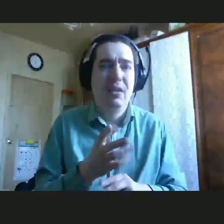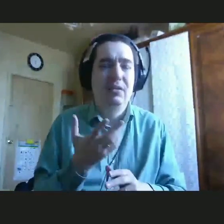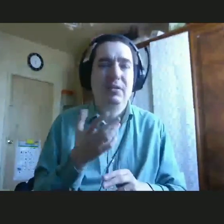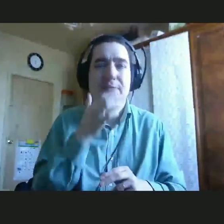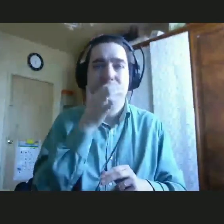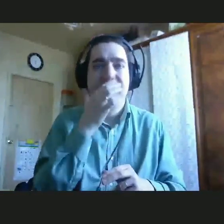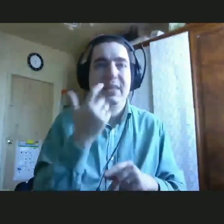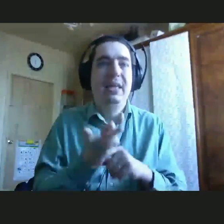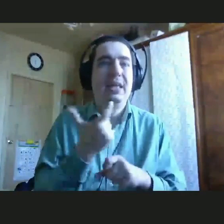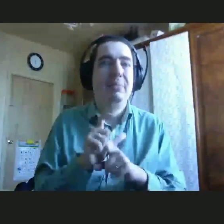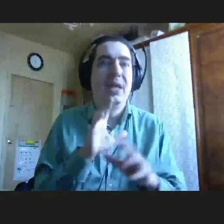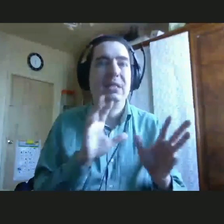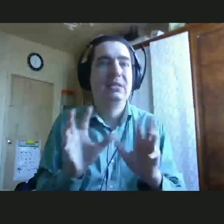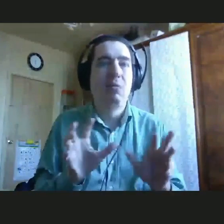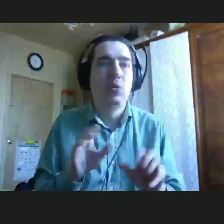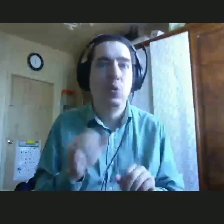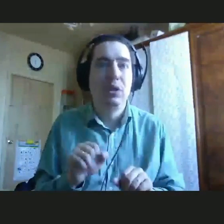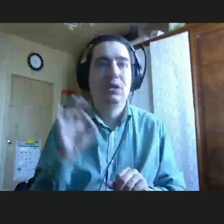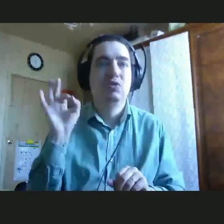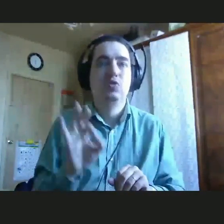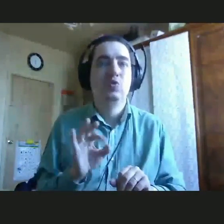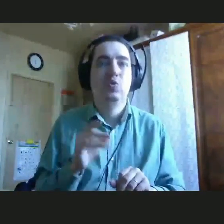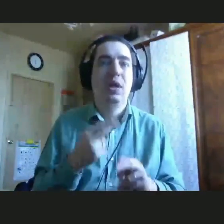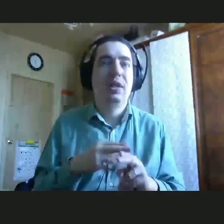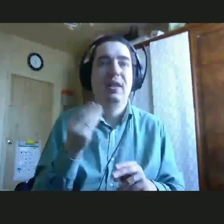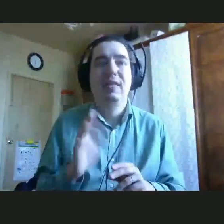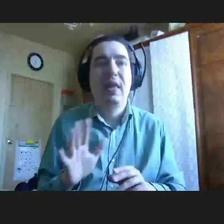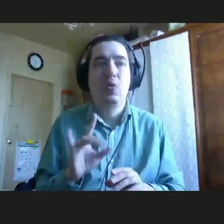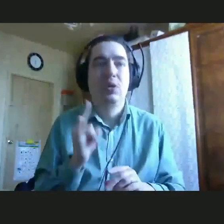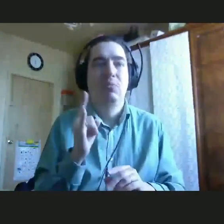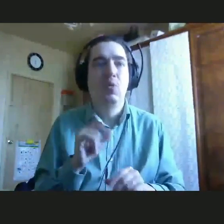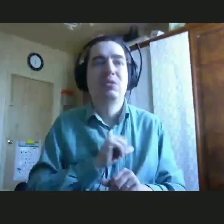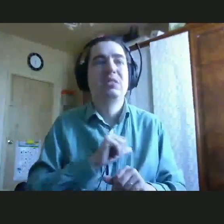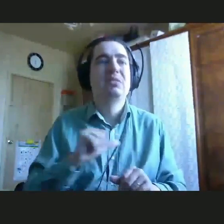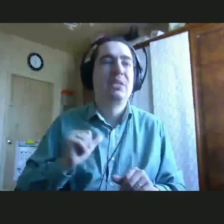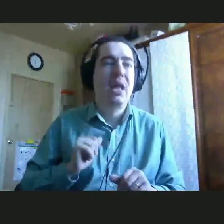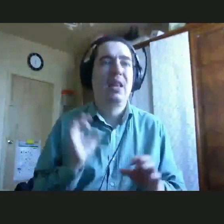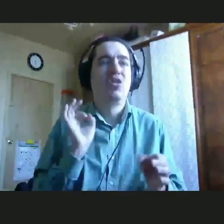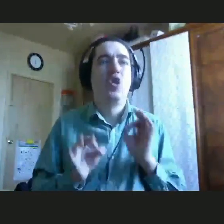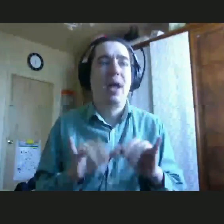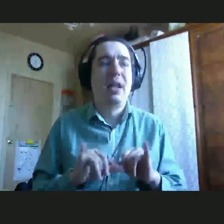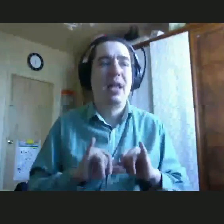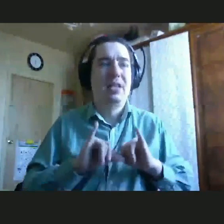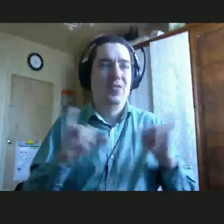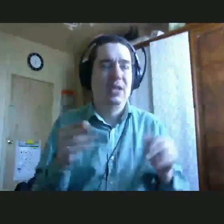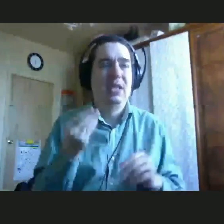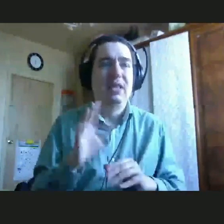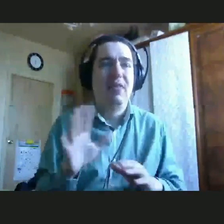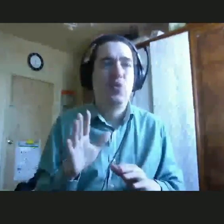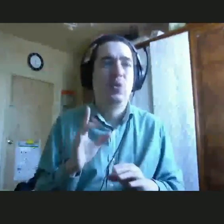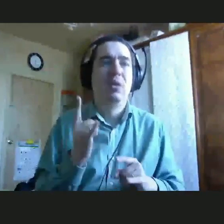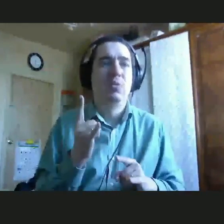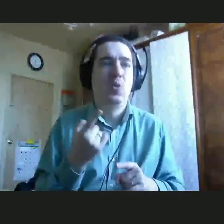зачастую не дает ребенку нормально развиваться, не дает ребенку быть самостоятельным и формировать